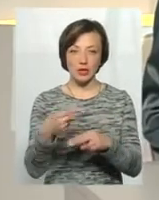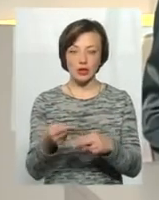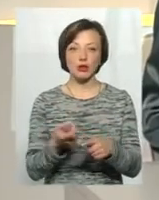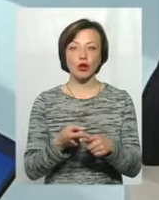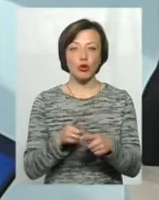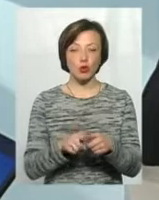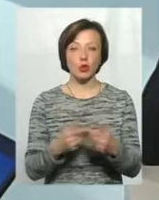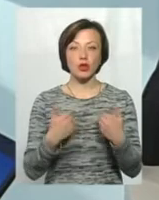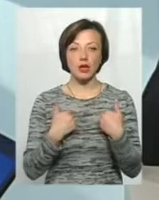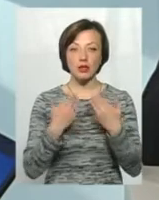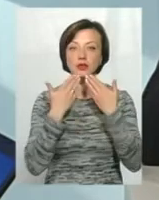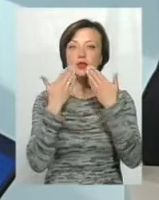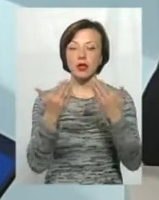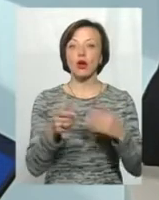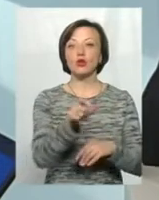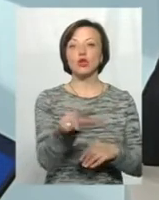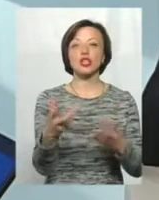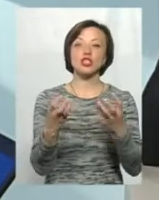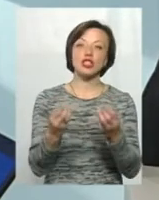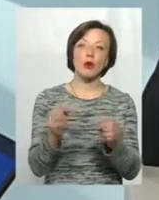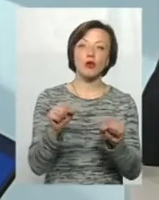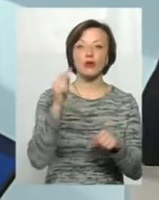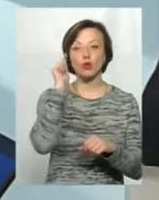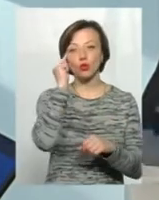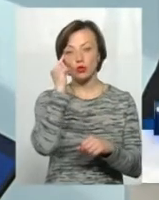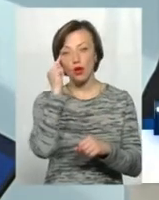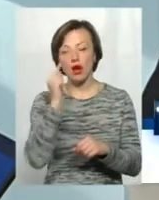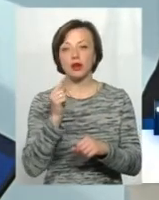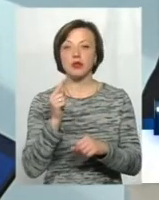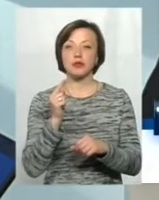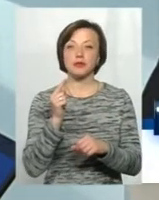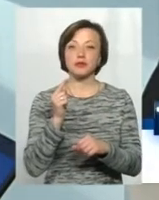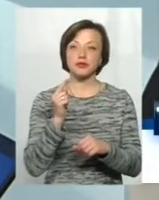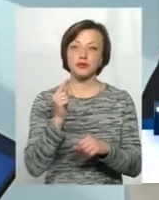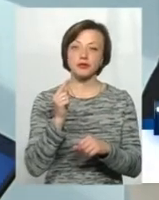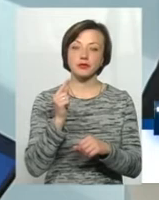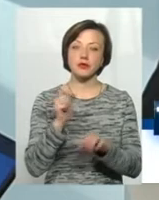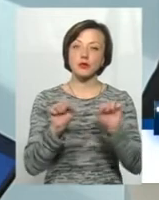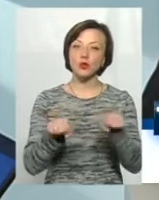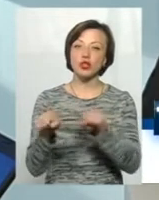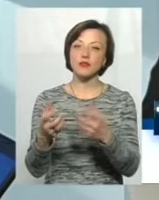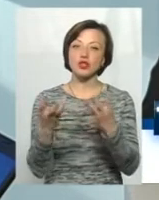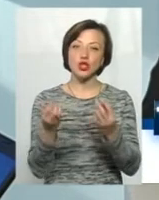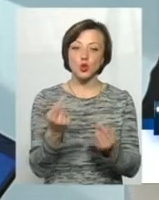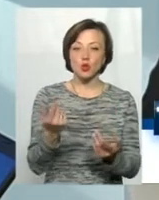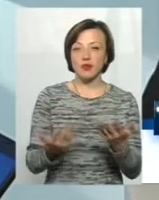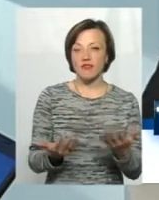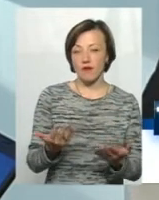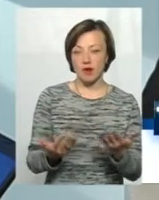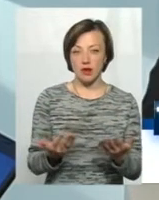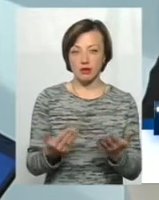я звертаюся до тих, хто ще, можливо, розміркує, розмірковує, можливо, ще сумнівається.